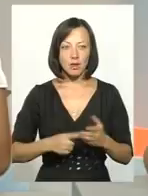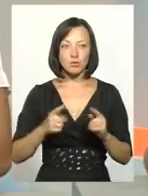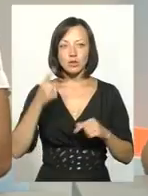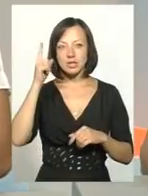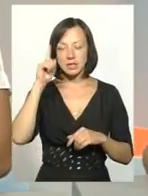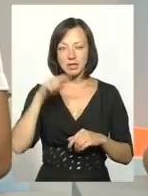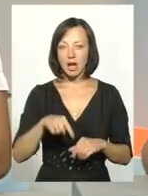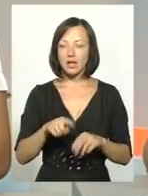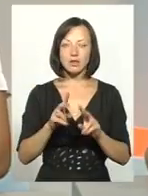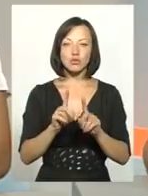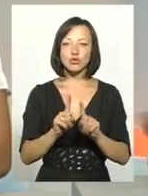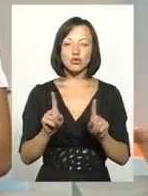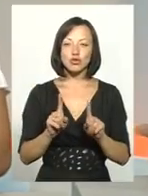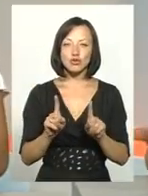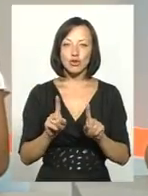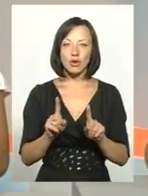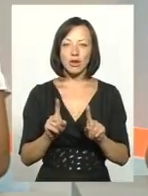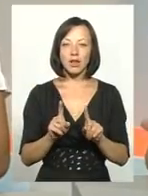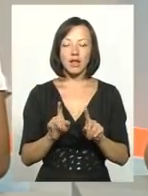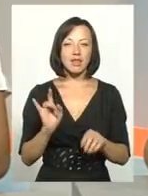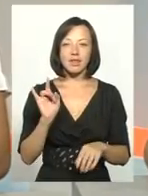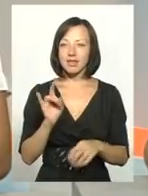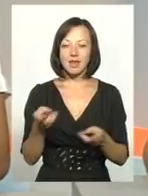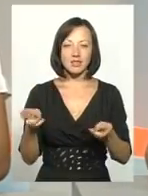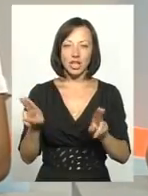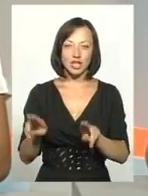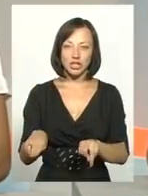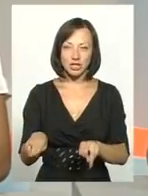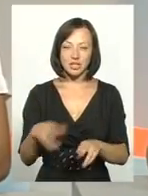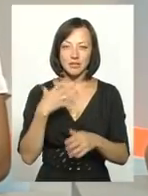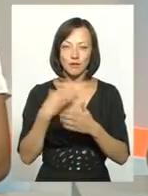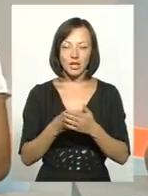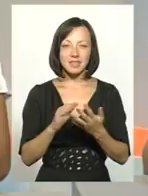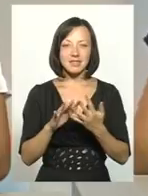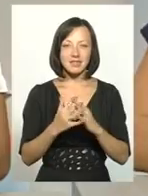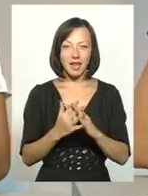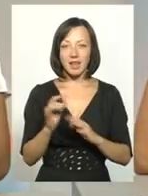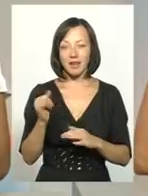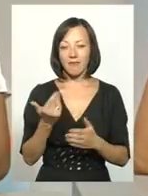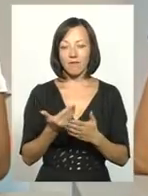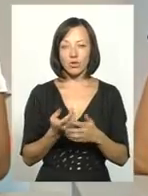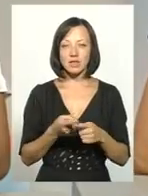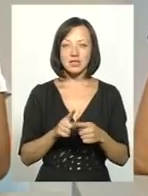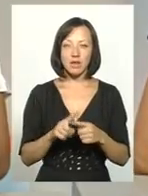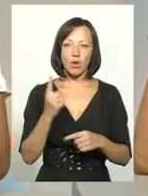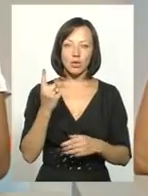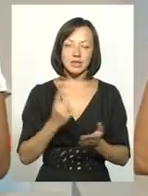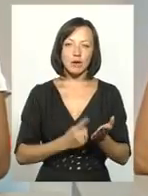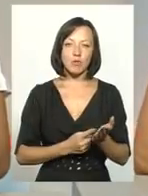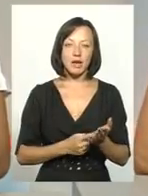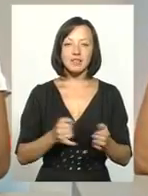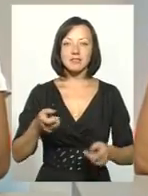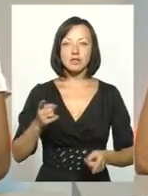знають, що тих в жодному випадку не залишать свої села. І от якби це один із аргументів. І